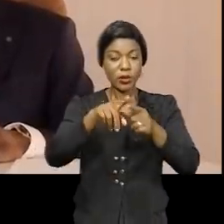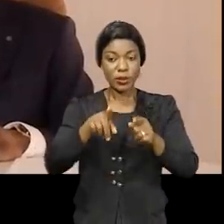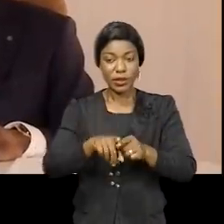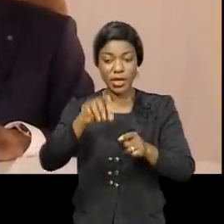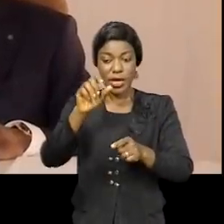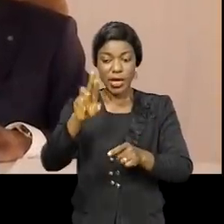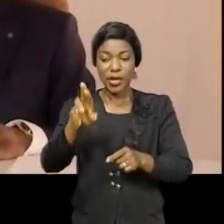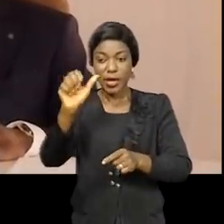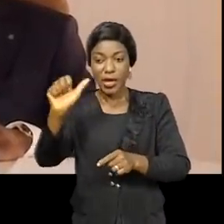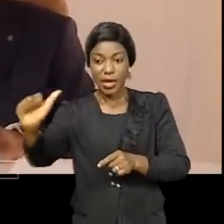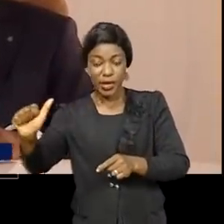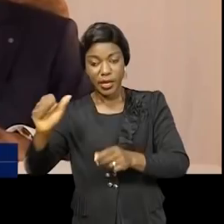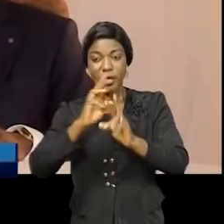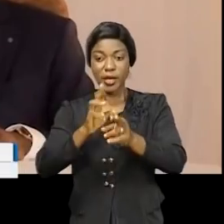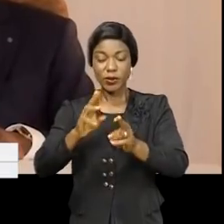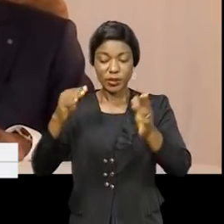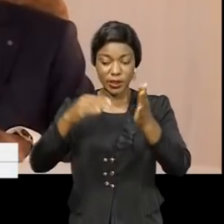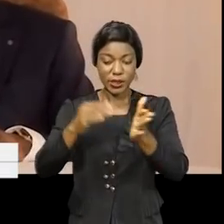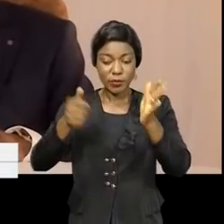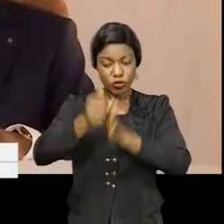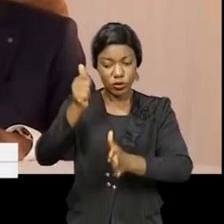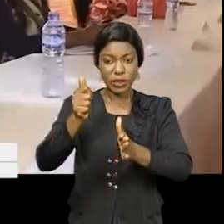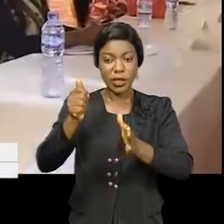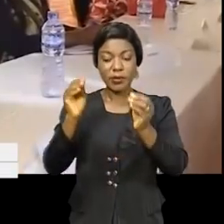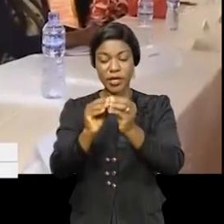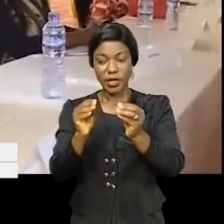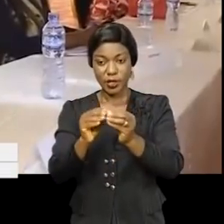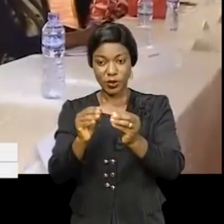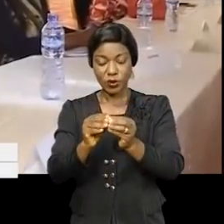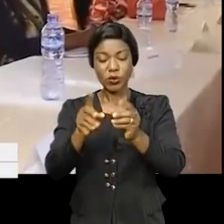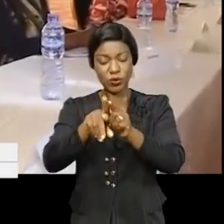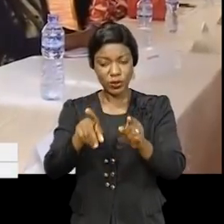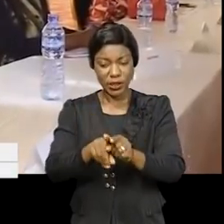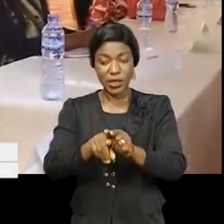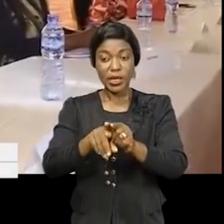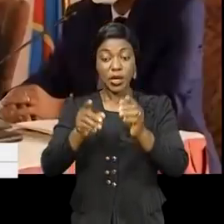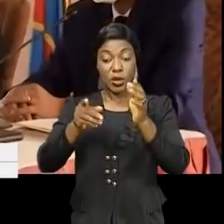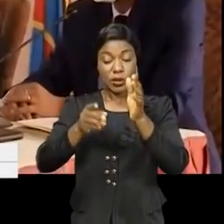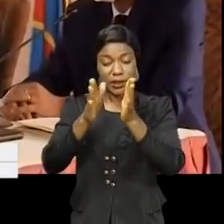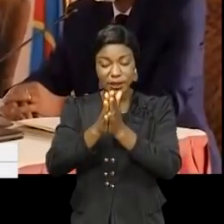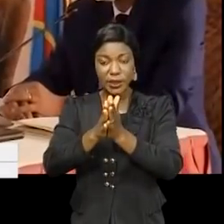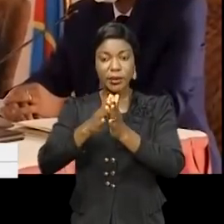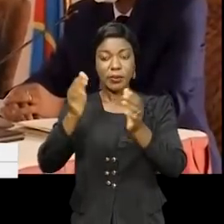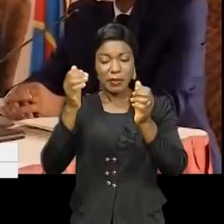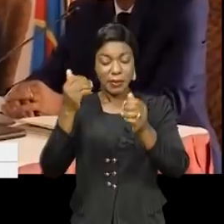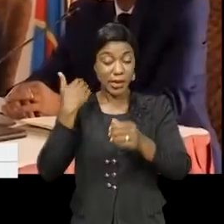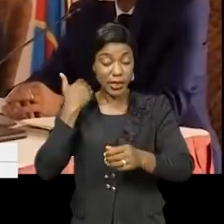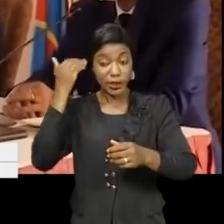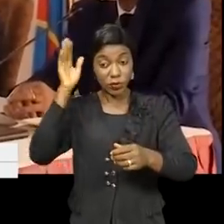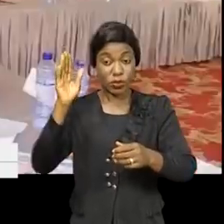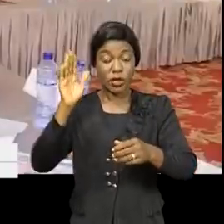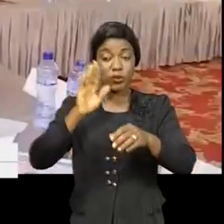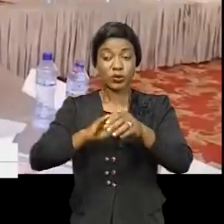de réponse aux 9e, 10e, 11e et 12e épidémies de maladies à virus Ebola qui ont touché les provinces de l'Équateur,